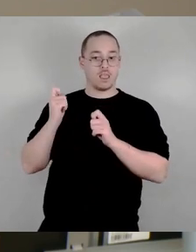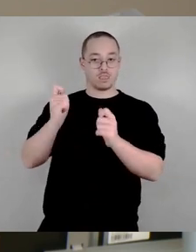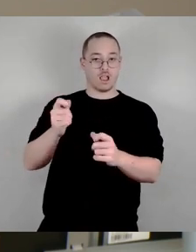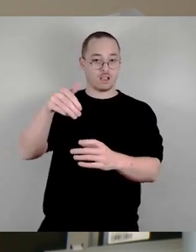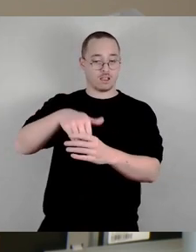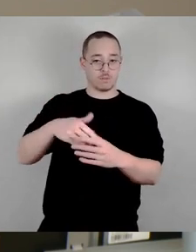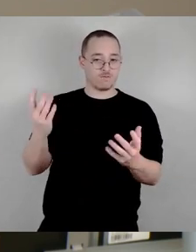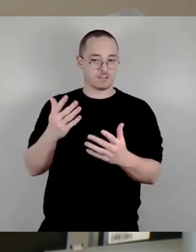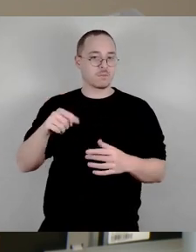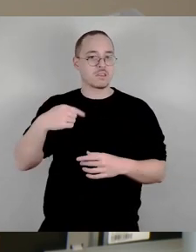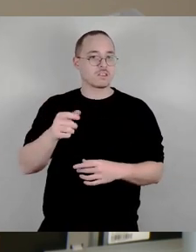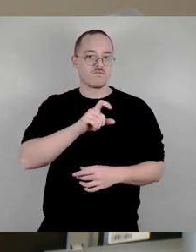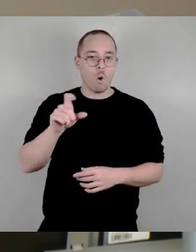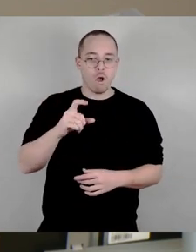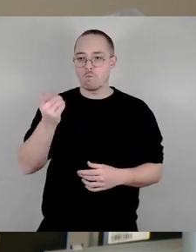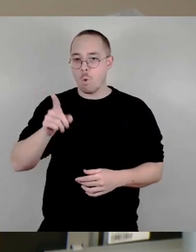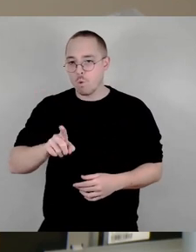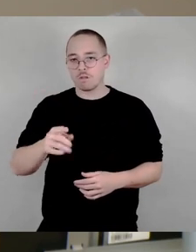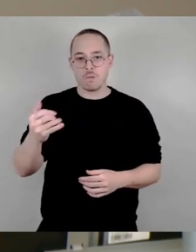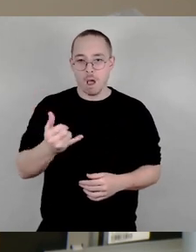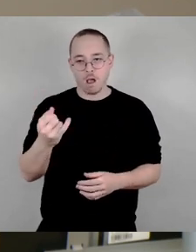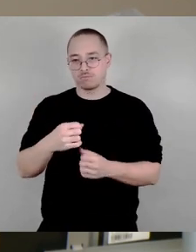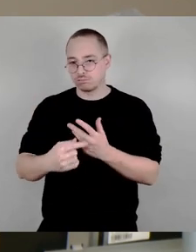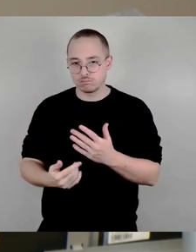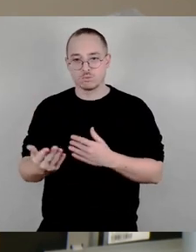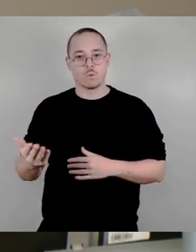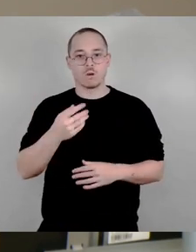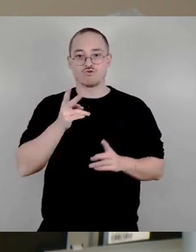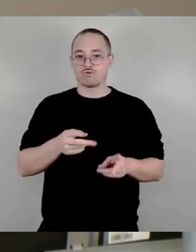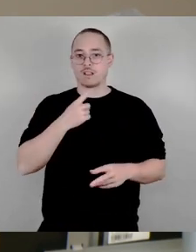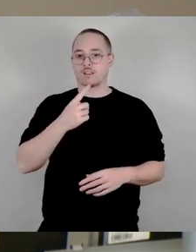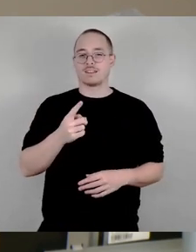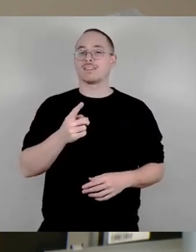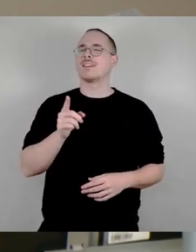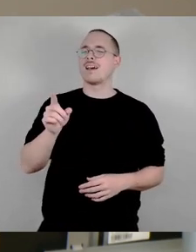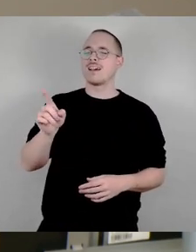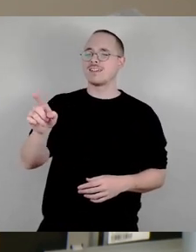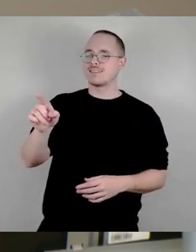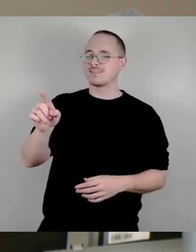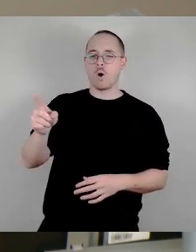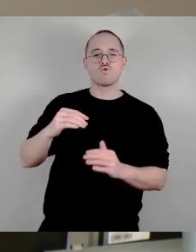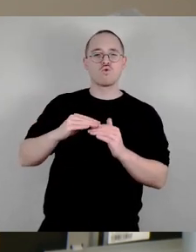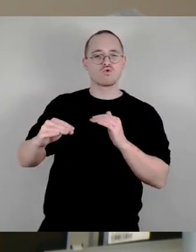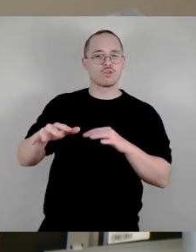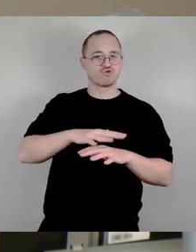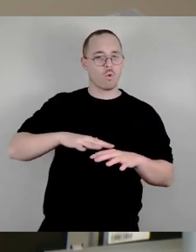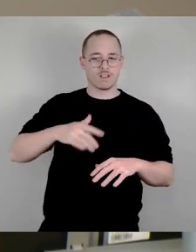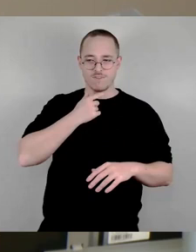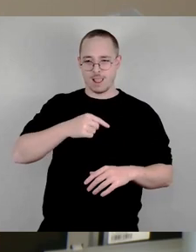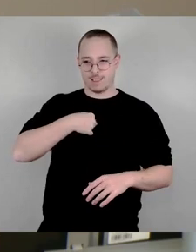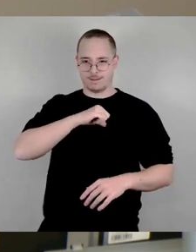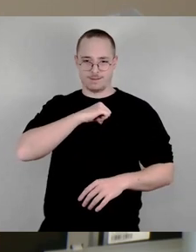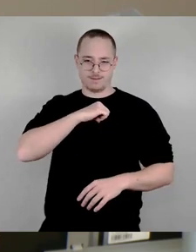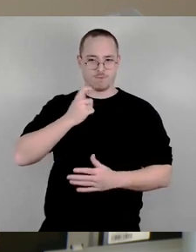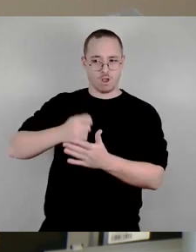Jahren, dass die Stadt dann sagt, hey, wir hätten auch Interesse dran. Und dann kann doch der Kapitalismus es so